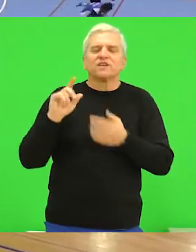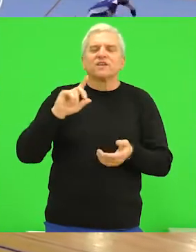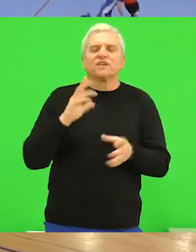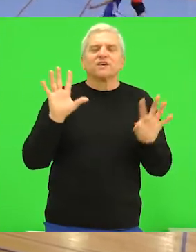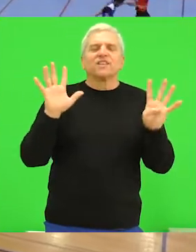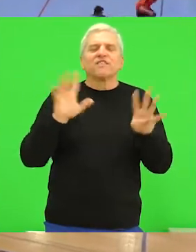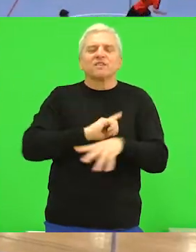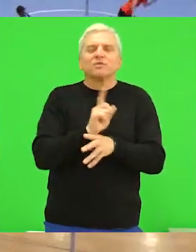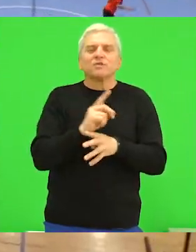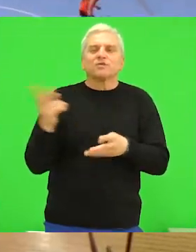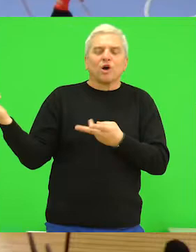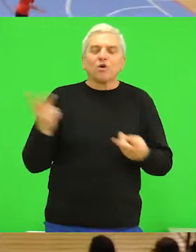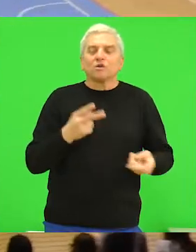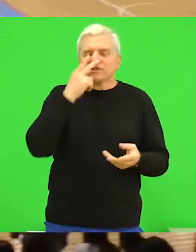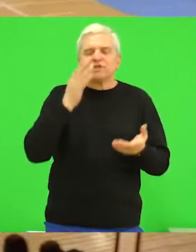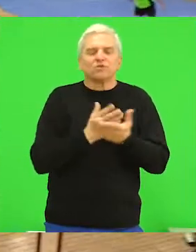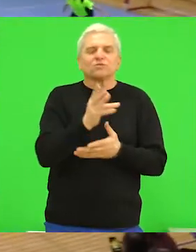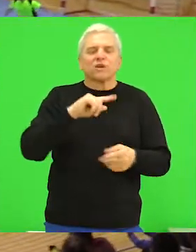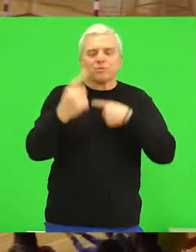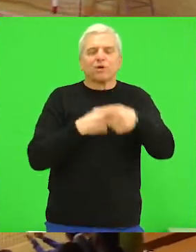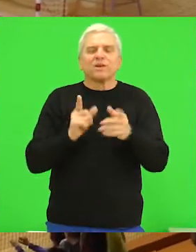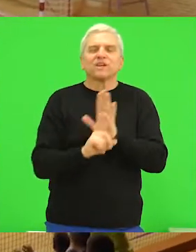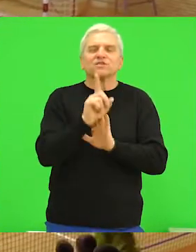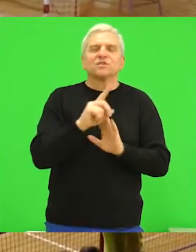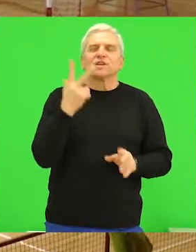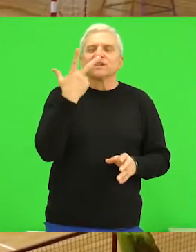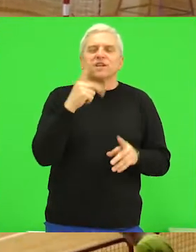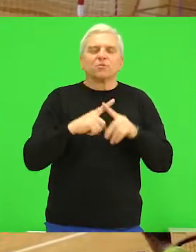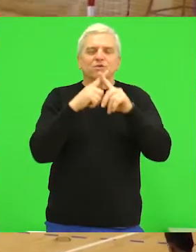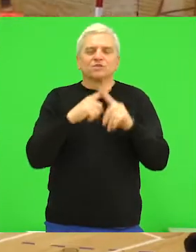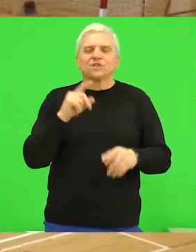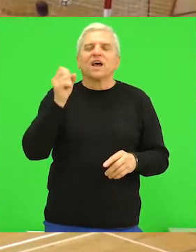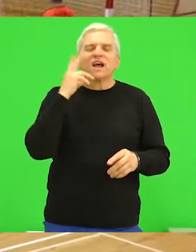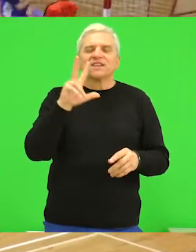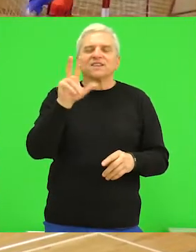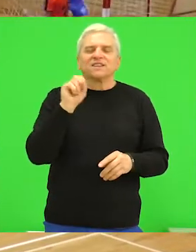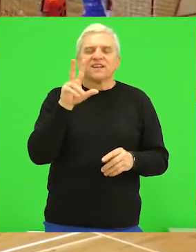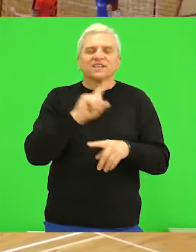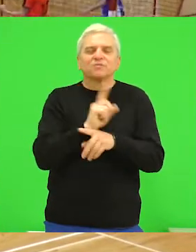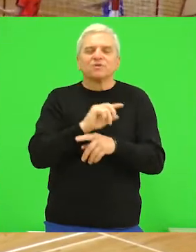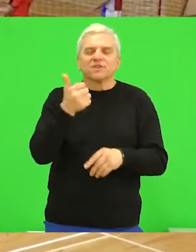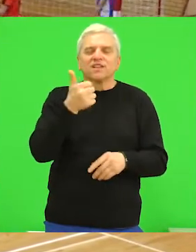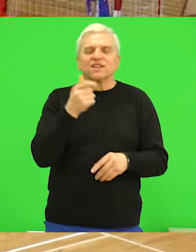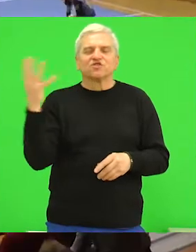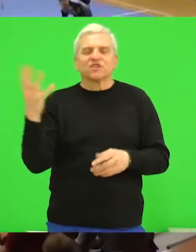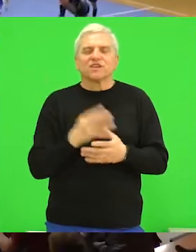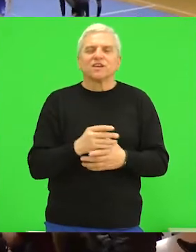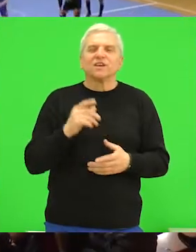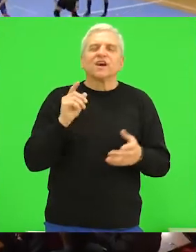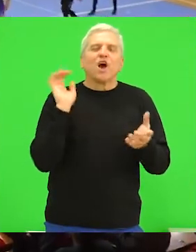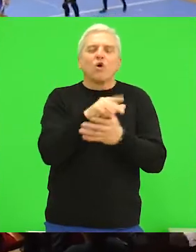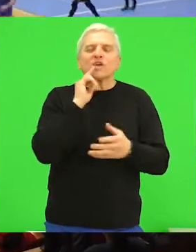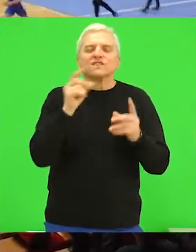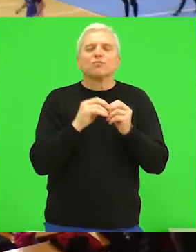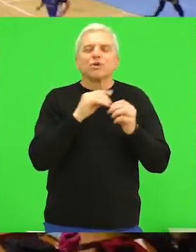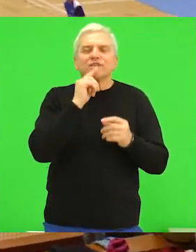leđa, ali su u roku od devet minuta gosti uspjeli da okrenu rezultat i to na plus tri, kada je u 13. minutu bilo jedan prema četiri.